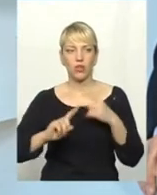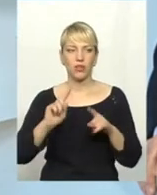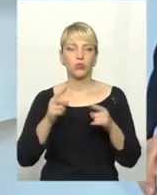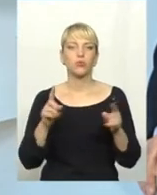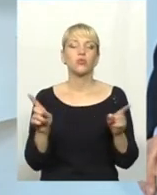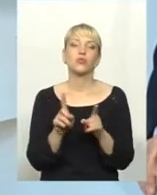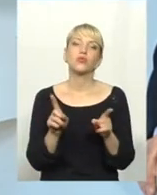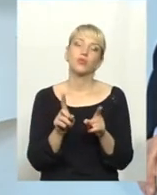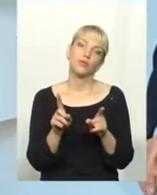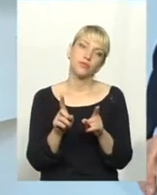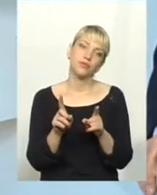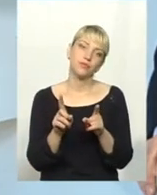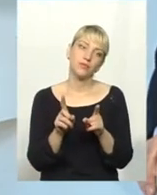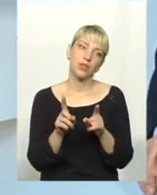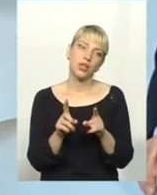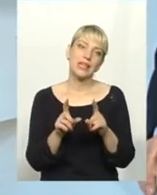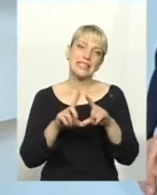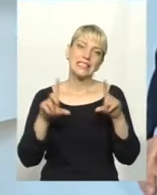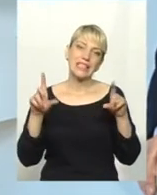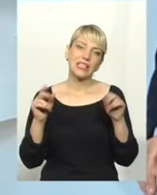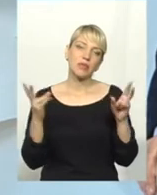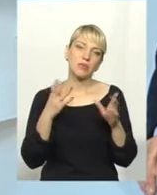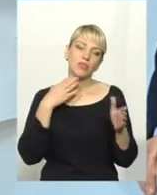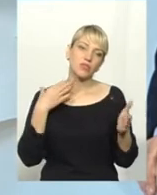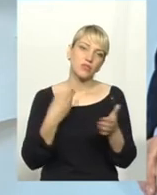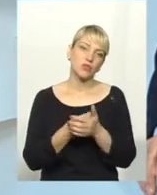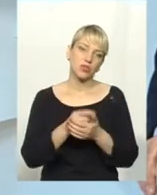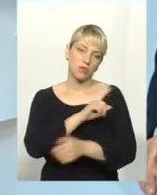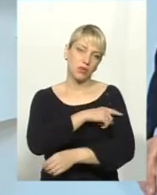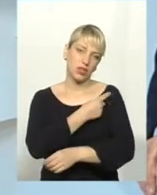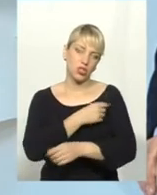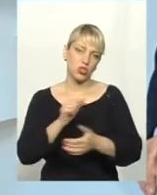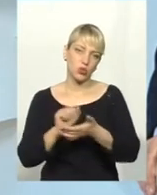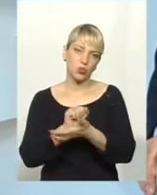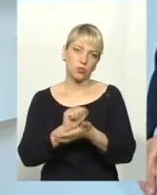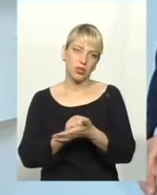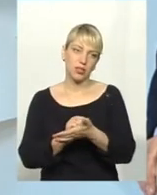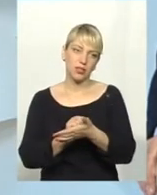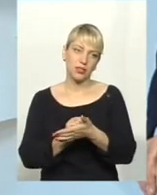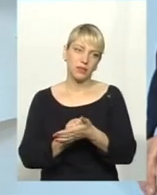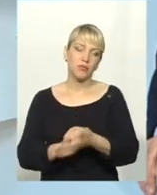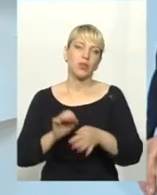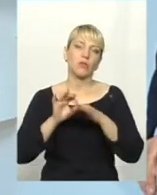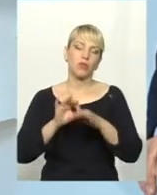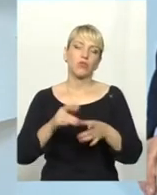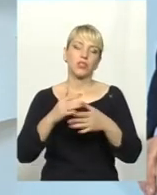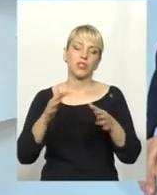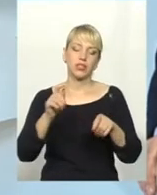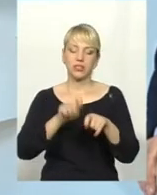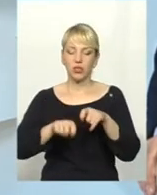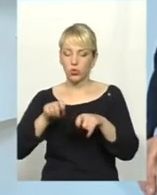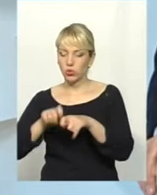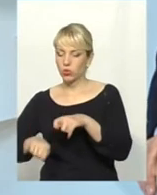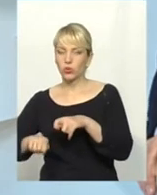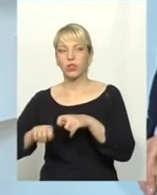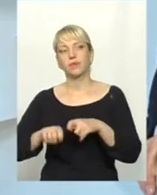заклад має мати свою медичну документацію, проводити різні рівні контролю, і